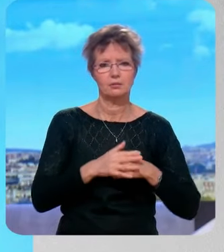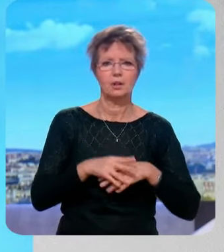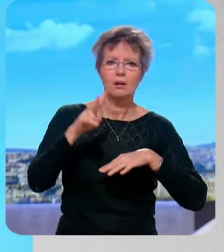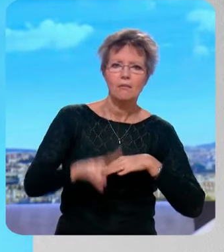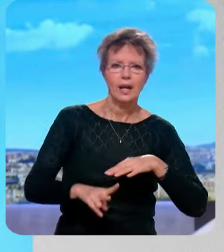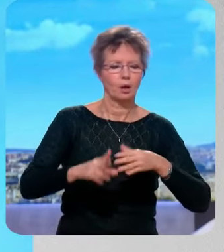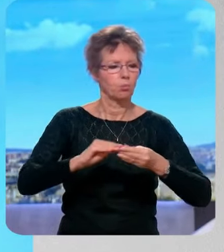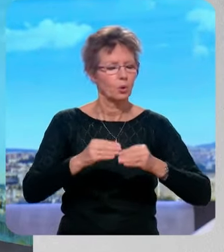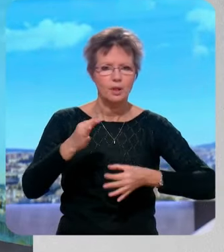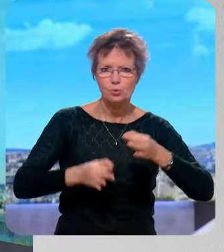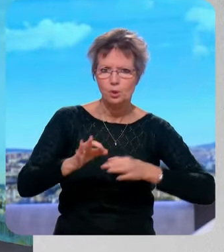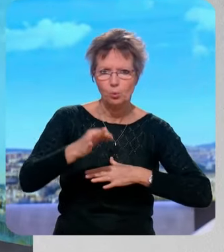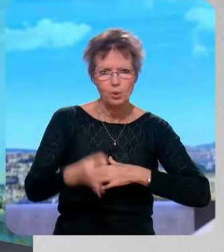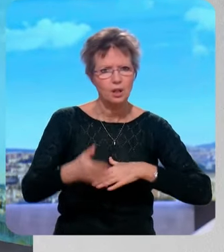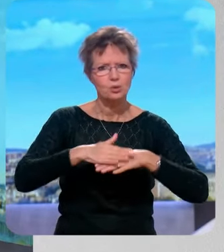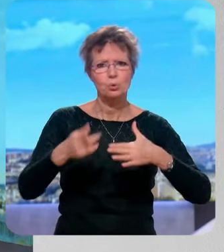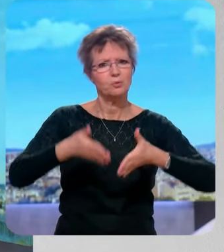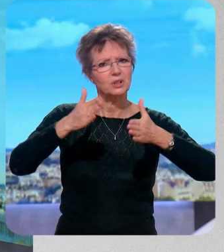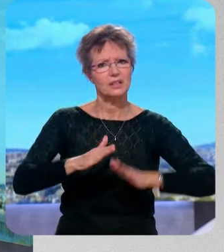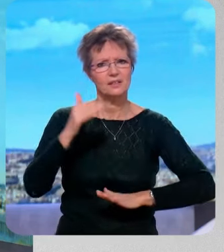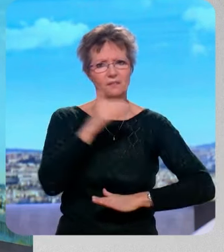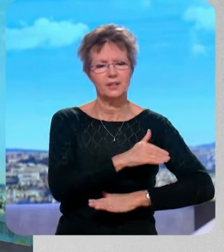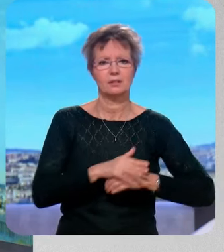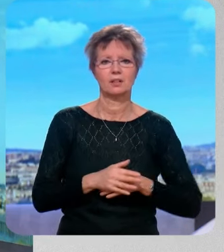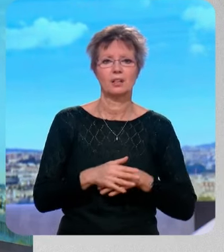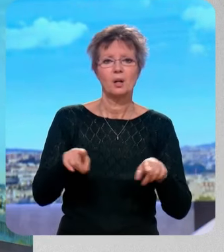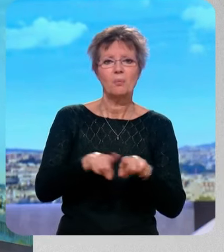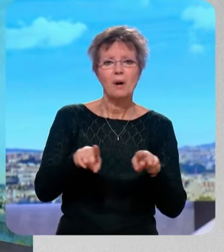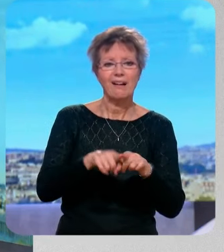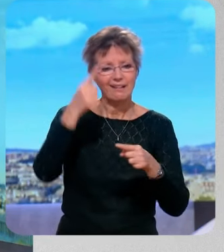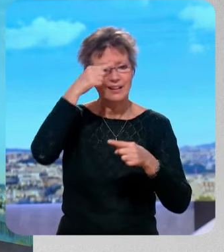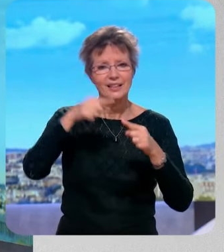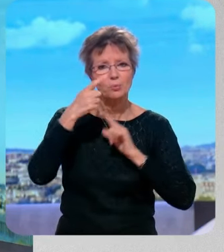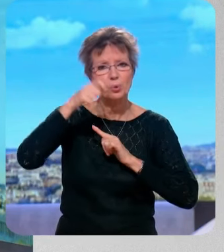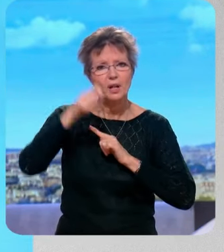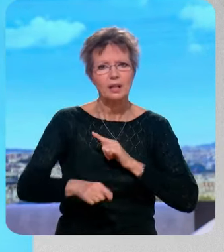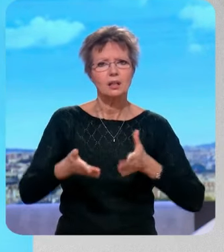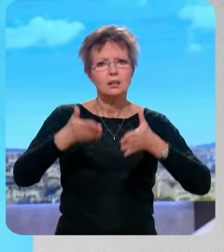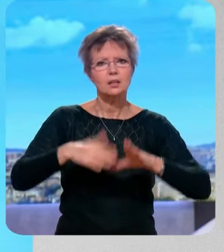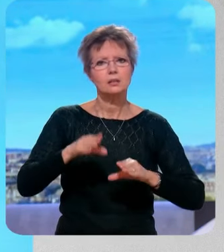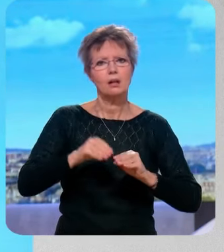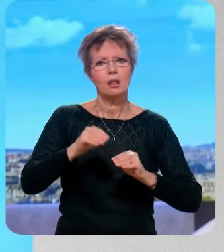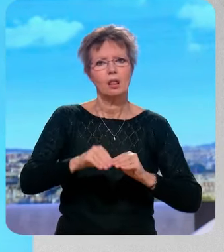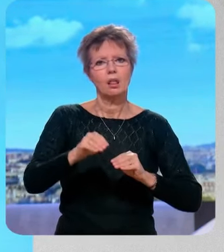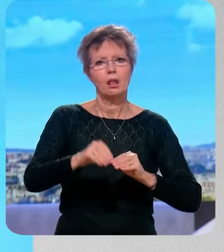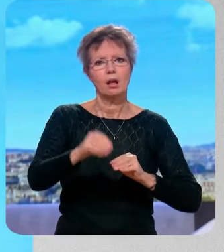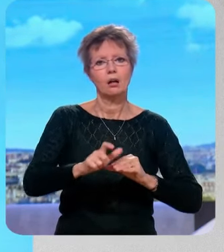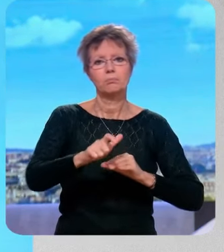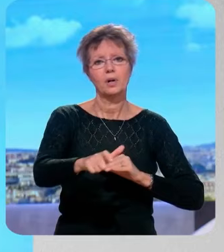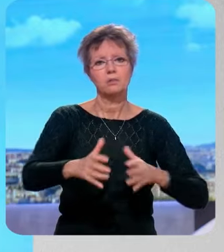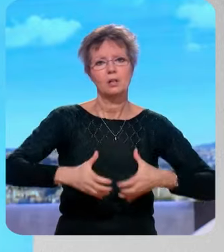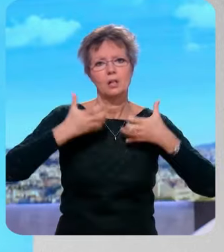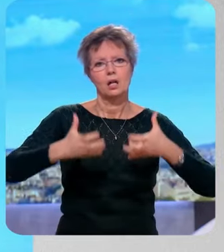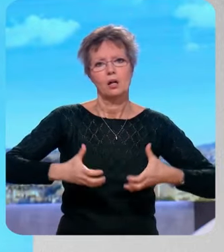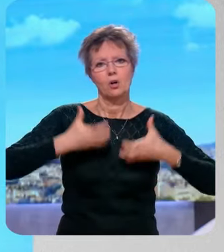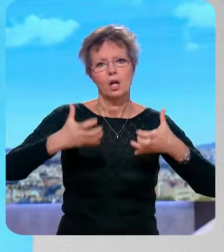juridiques, je peux l'entendre, un processus plus rapide de décision, d'ailleurs on a eu le même sujet sur les questions ukrainiennes, où parfois la lenteur de décision fait que la colère monte ou l'impatience